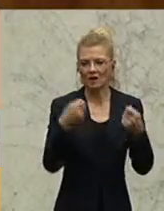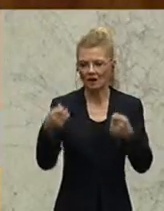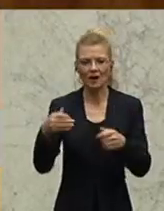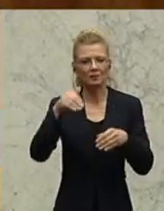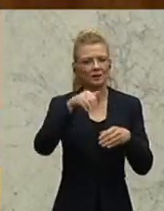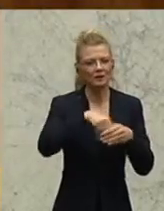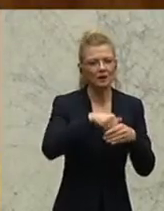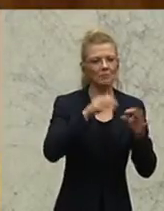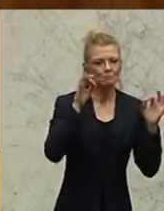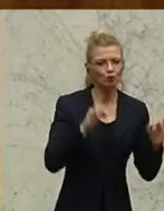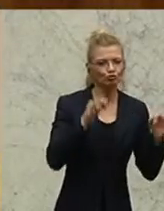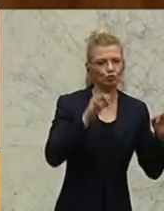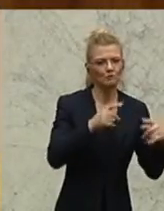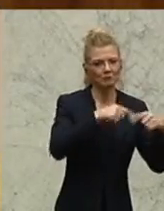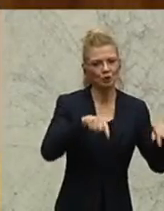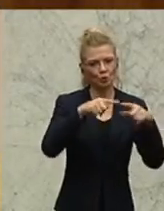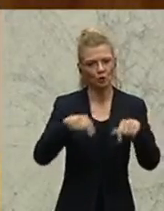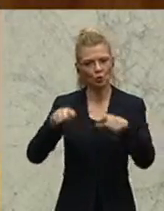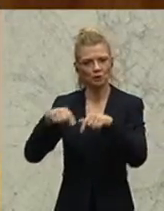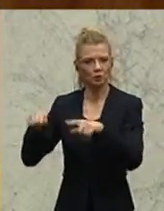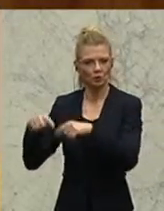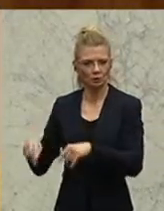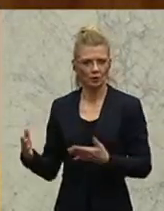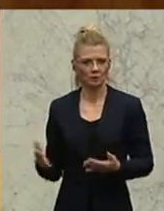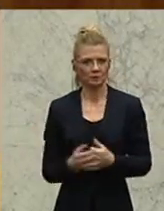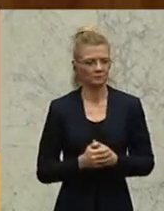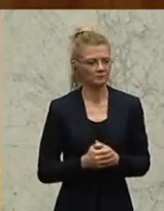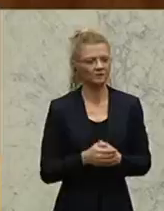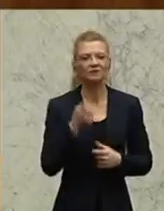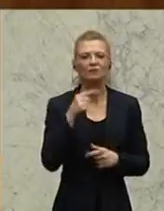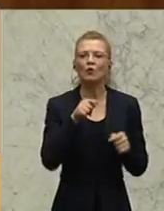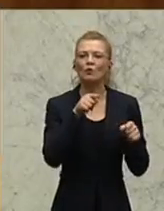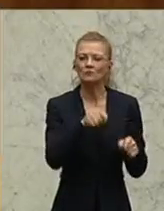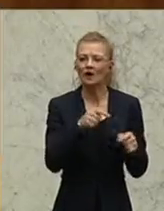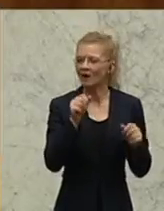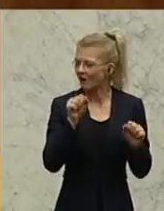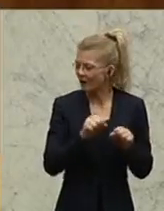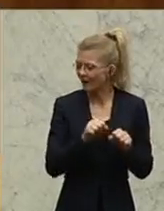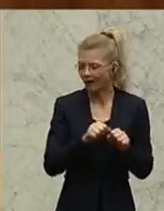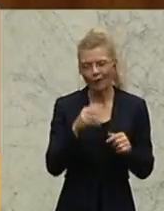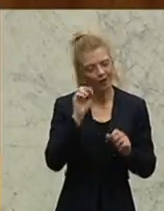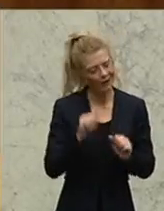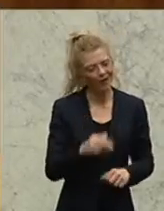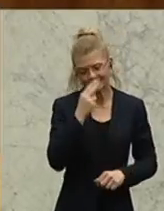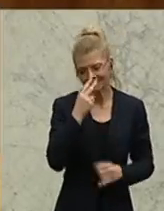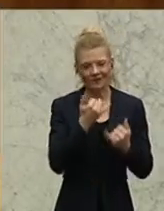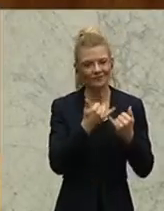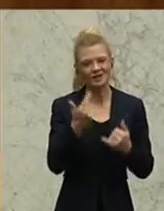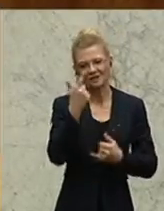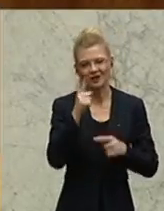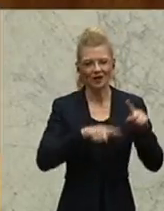weil das auch ein Beispiel ist, wie hier mit zweierlei Maß gemessen wird. Es wurden schon die